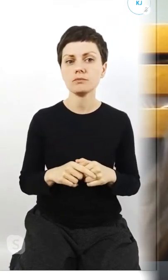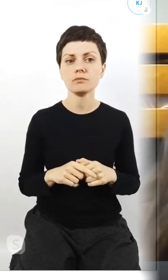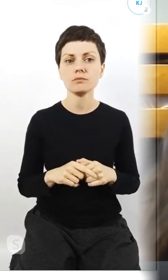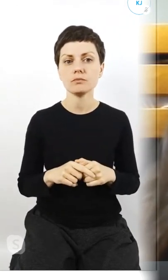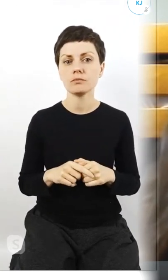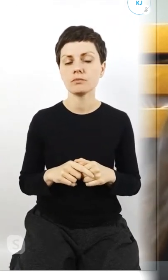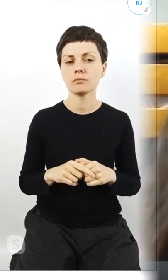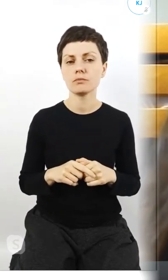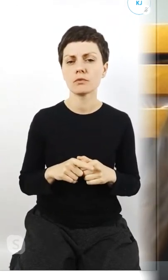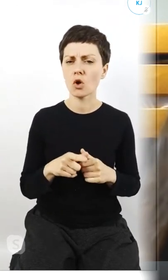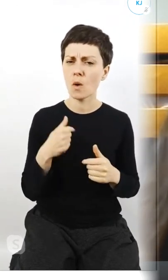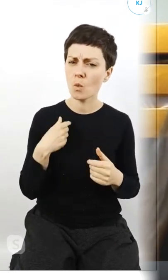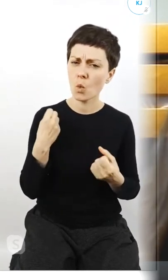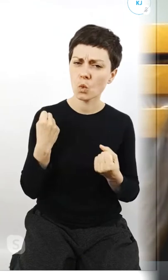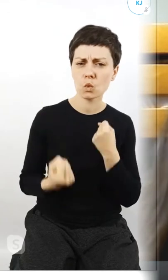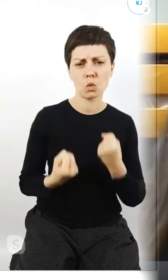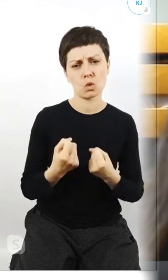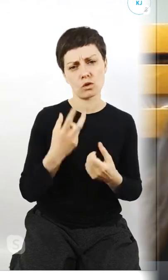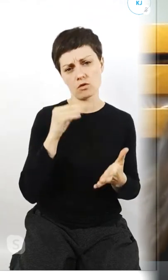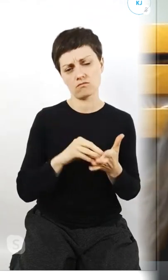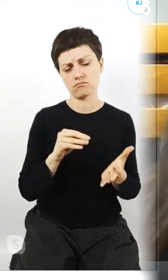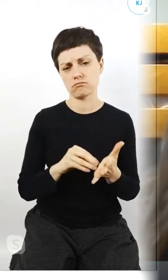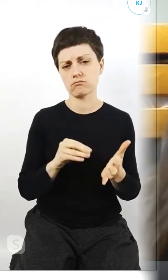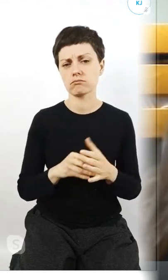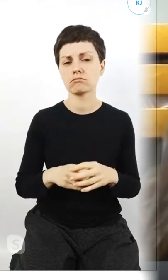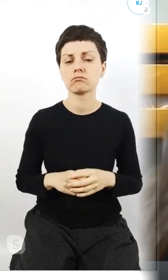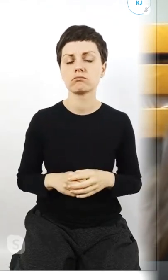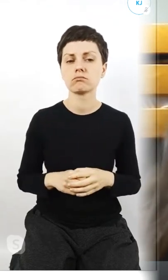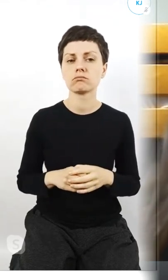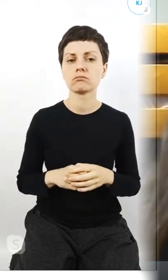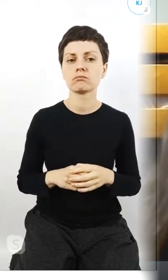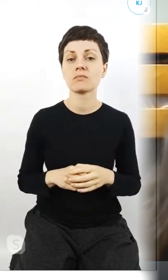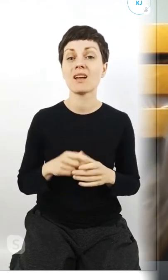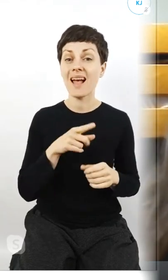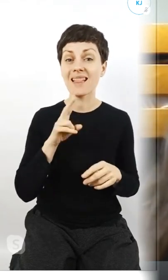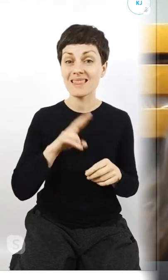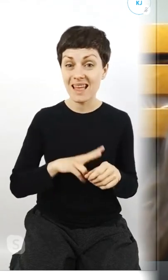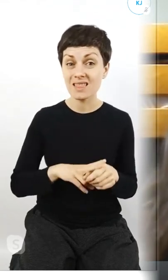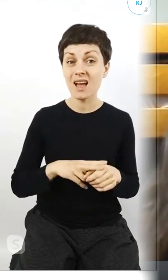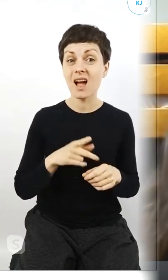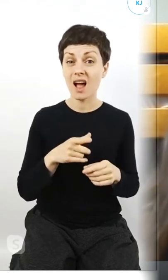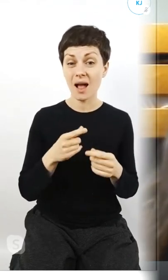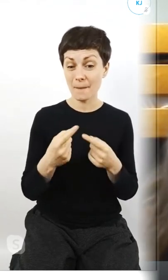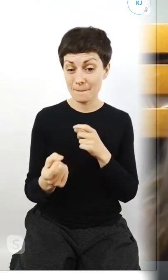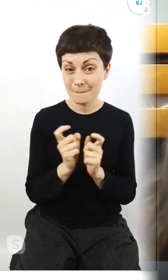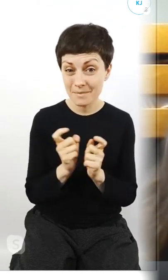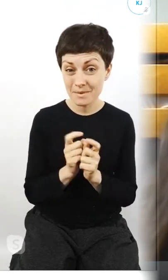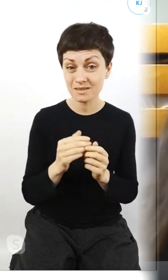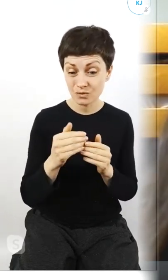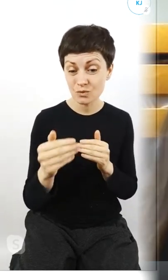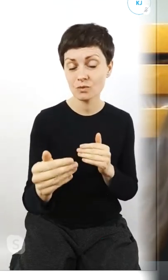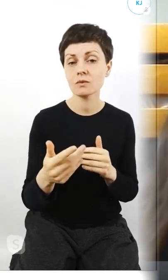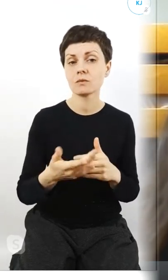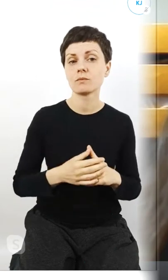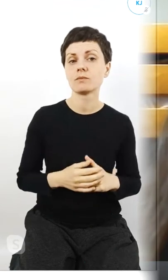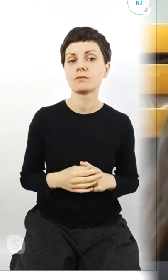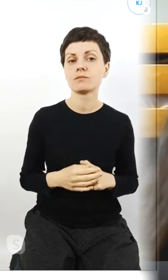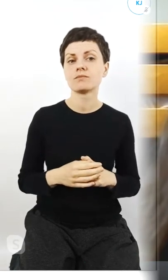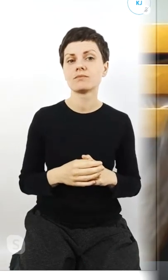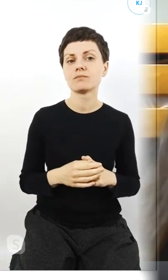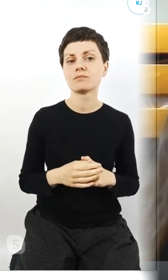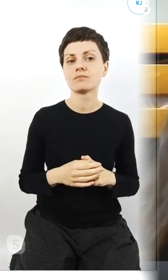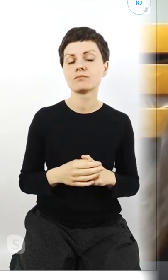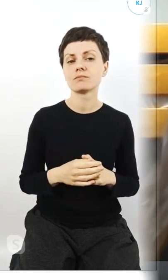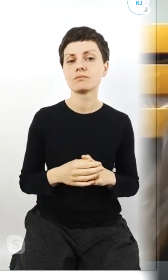to było trudne doświadczenie, bo mimo wszystko już ta data była nie była zbyt odległa i po prostu